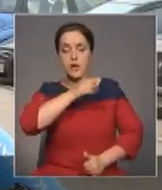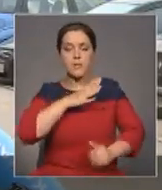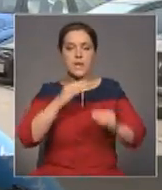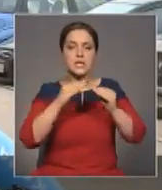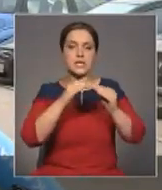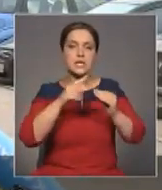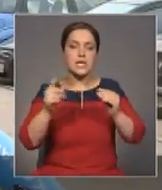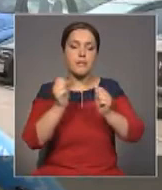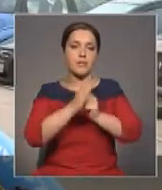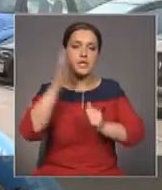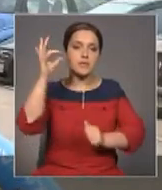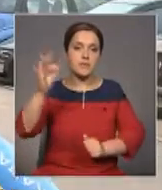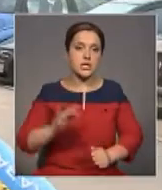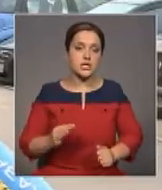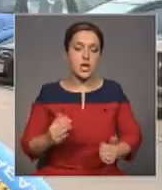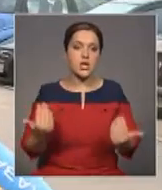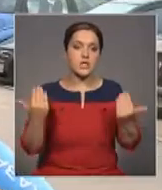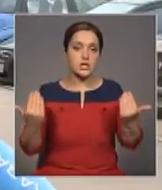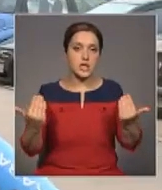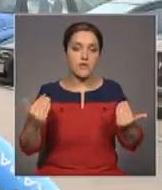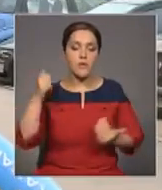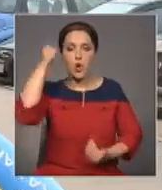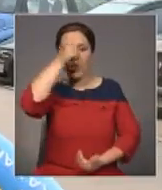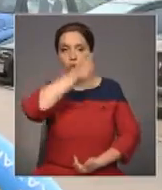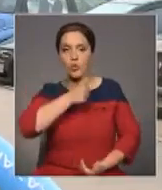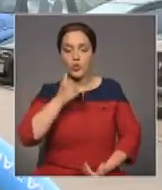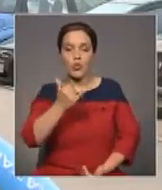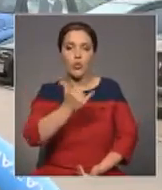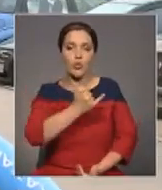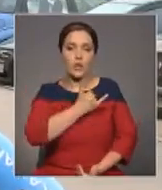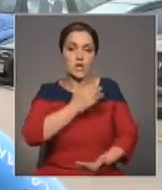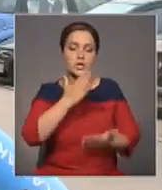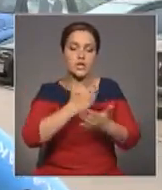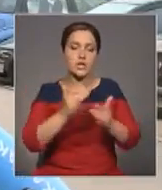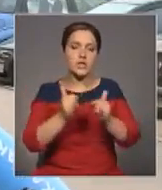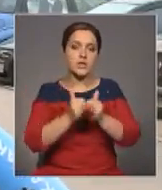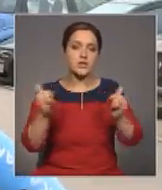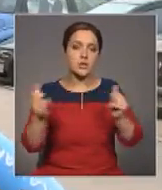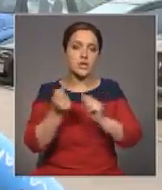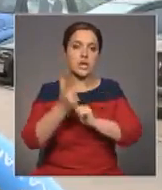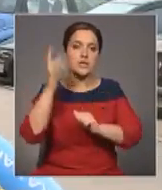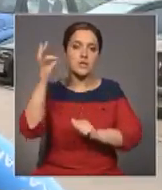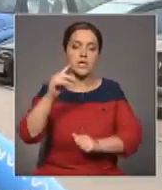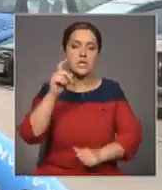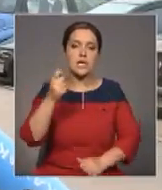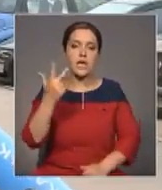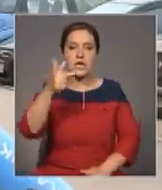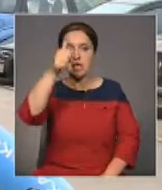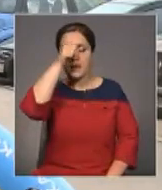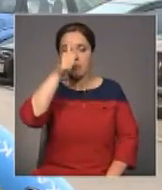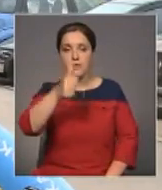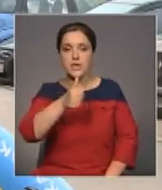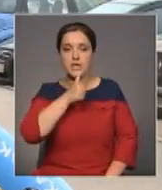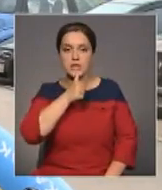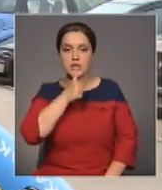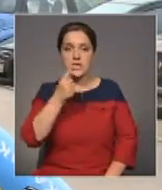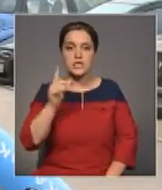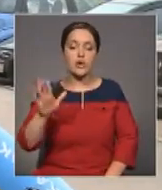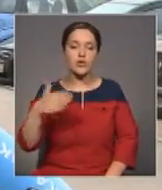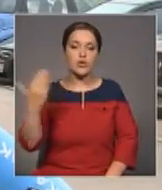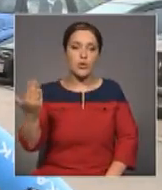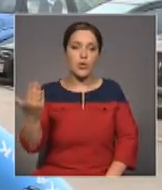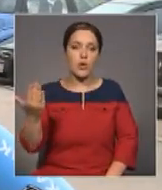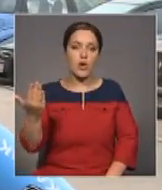доходило. С этого года у нас растет продукция, выросла уже на 13% за первый квартал. То с одной стороны, это